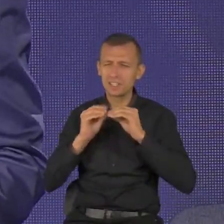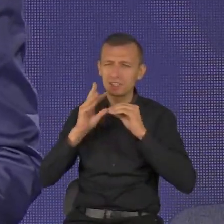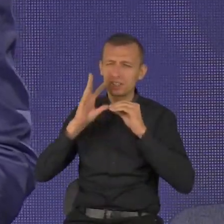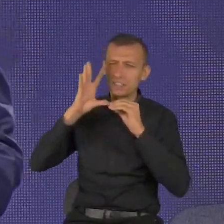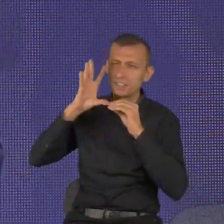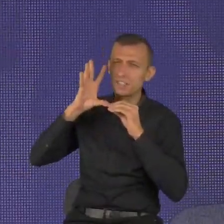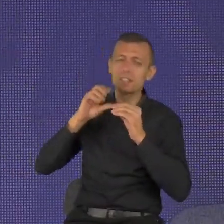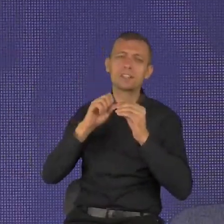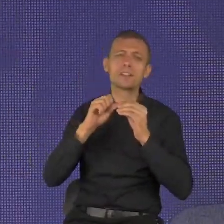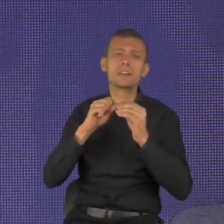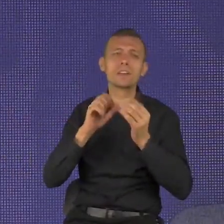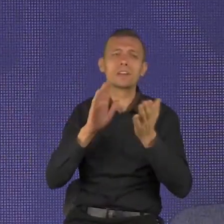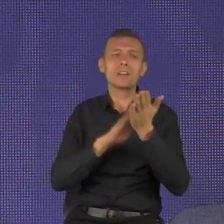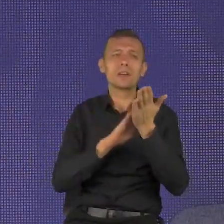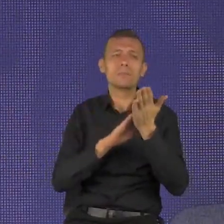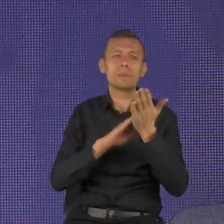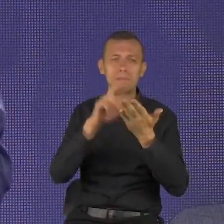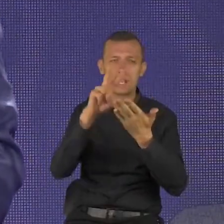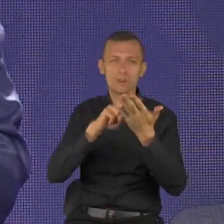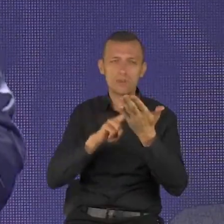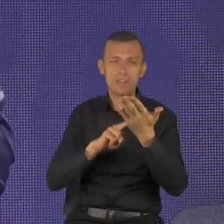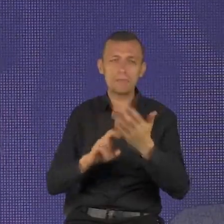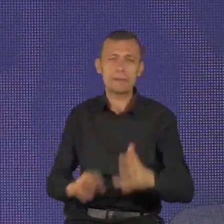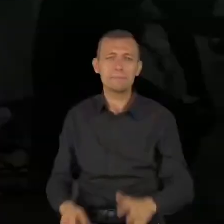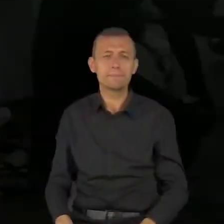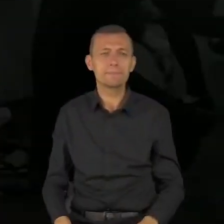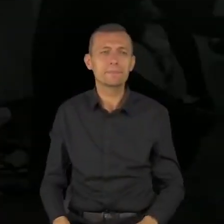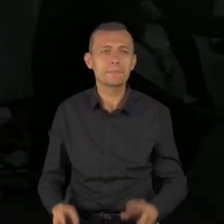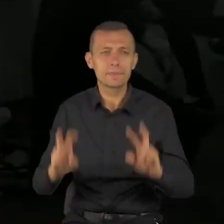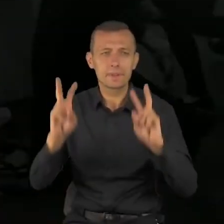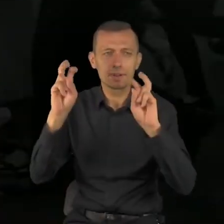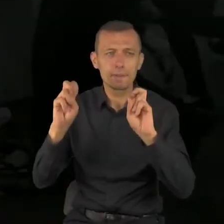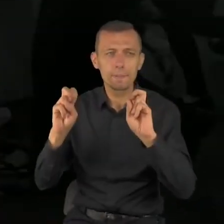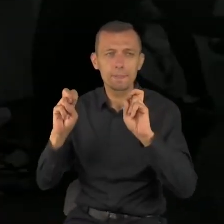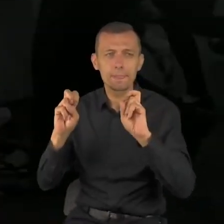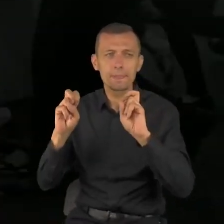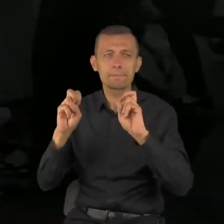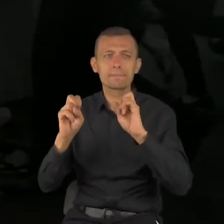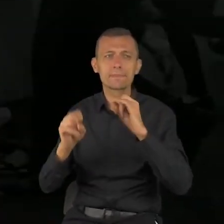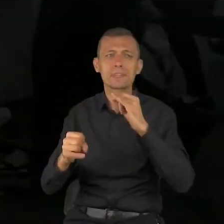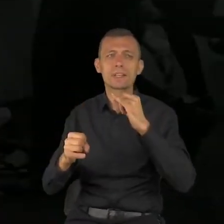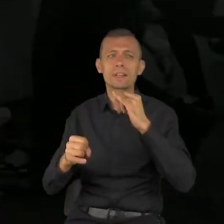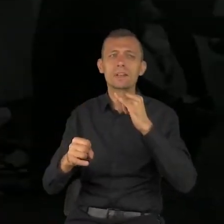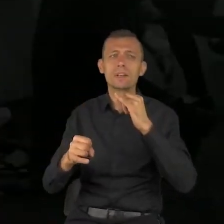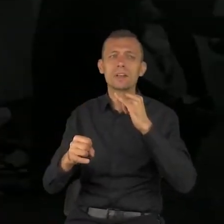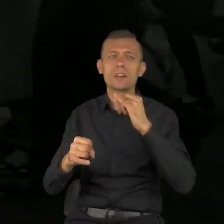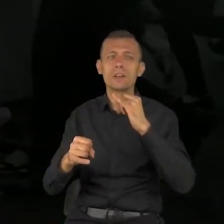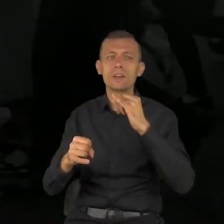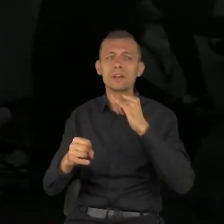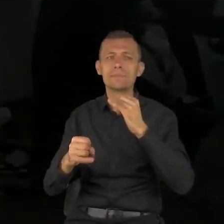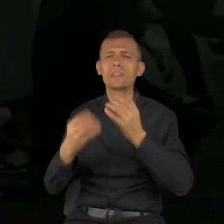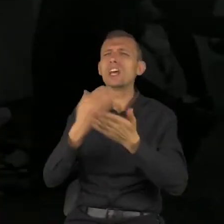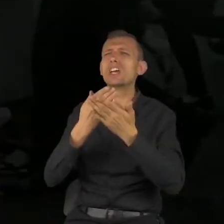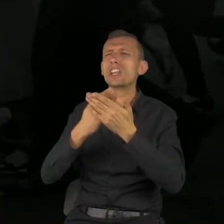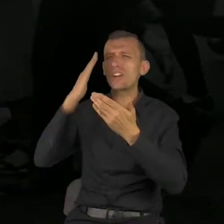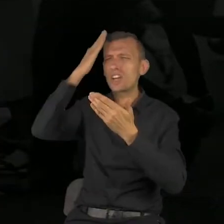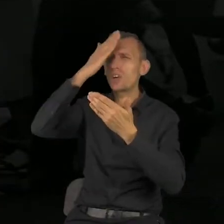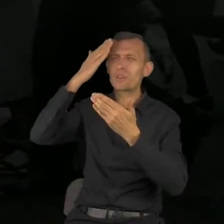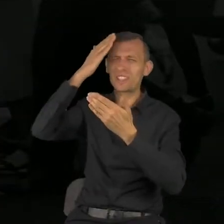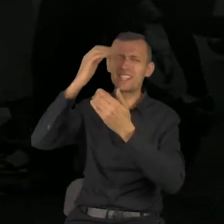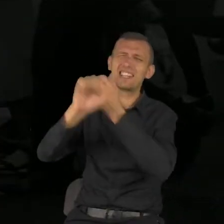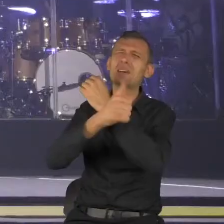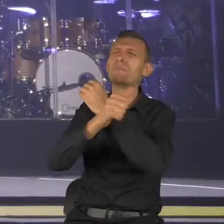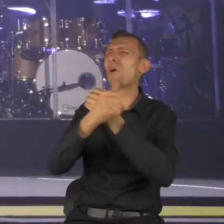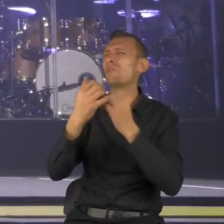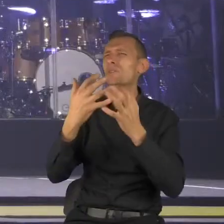Kaznodzieli, w piątym rozdziale, w drugim wierszu. Z wielu zajęć przychodzą sny. Jeden przekład